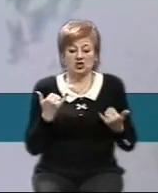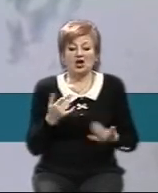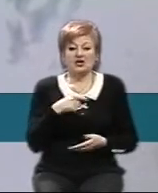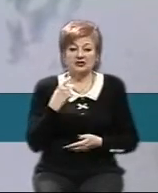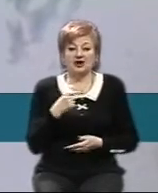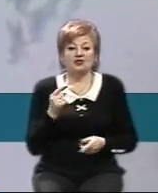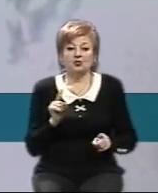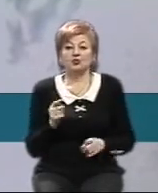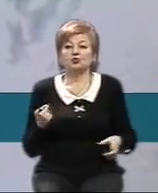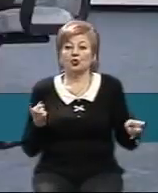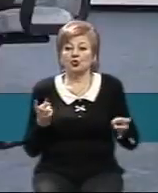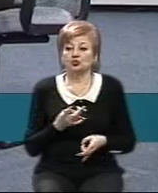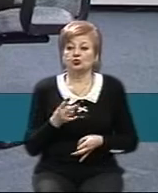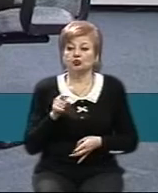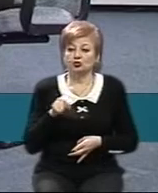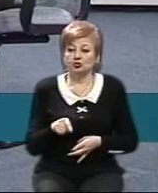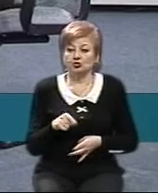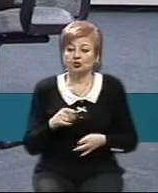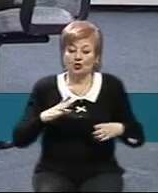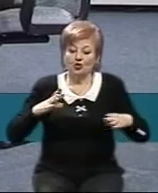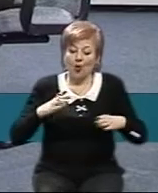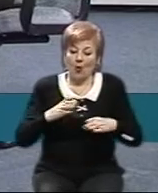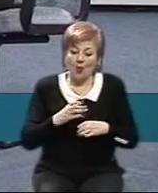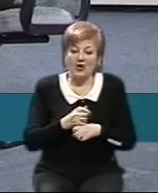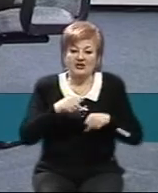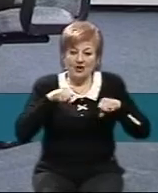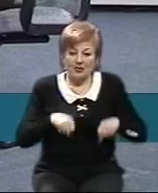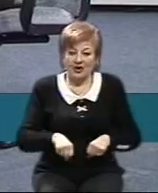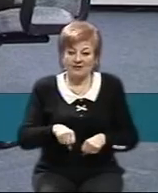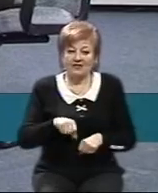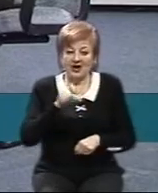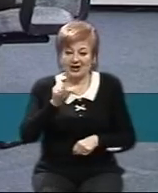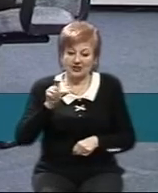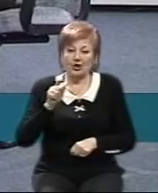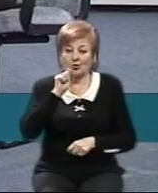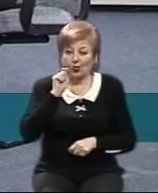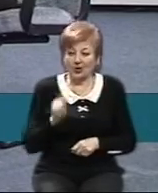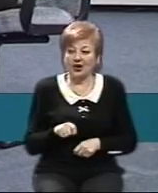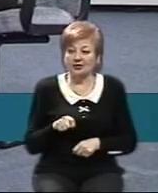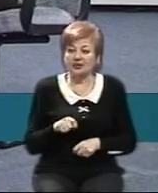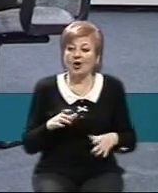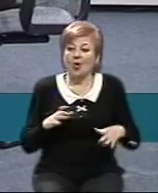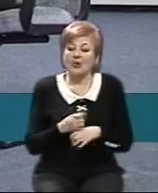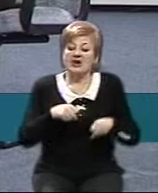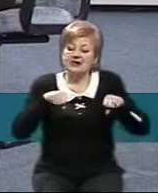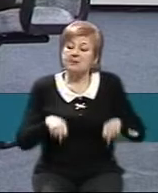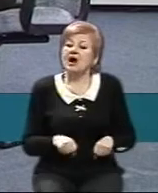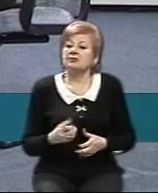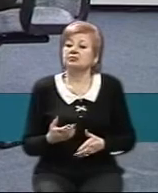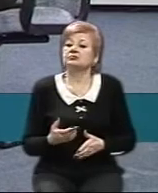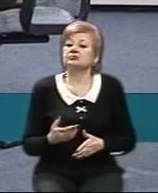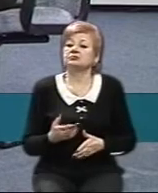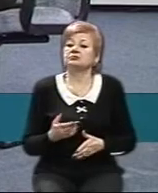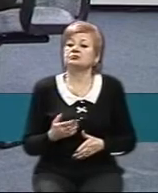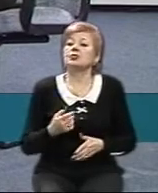про те, що треба тут в нас обмежити права і свободи громадянам України. Це в будь-якому випадку обмеження прав. Ну, зараз про те, що не йдеться про